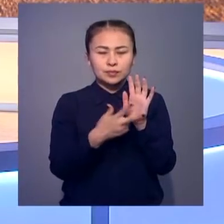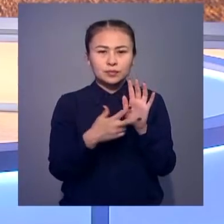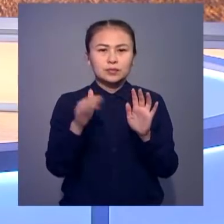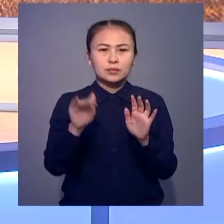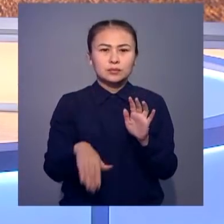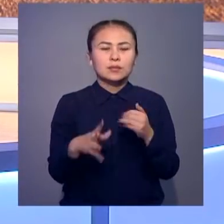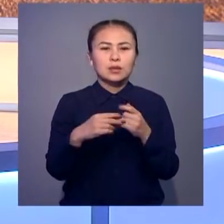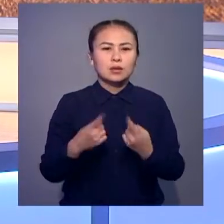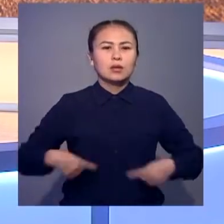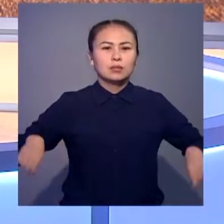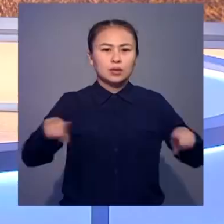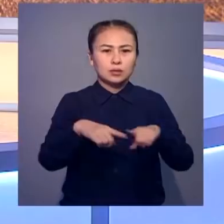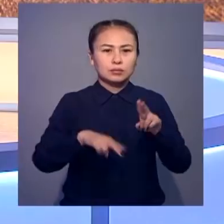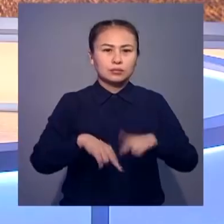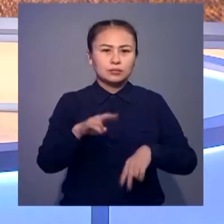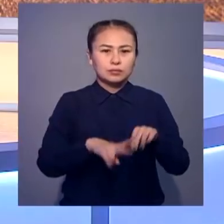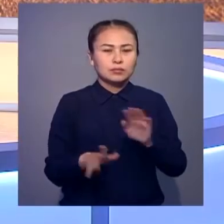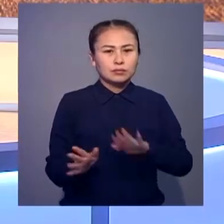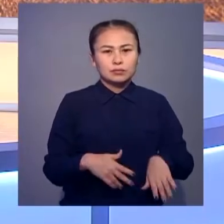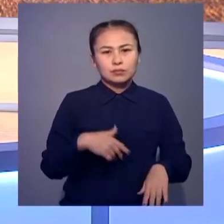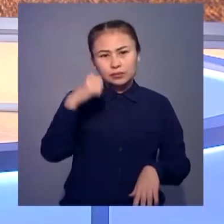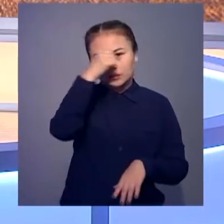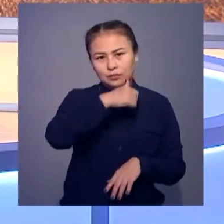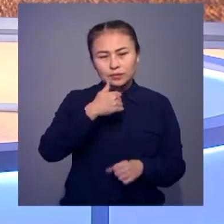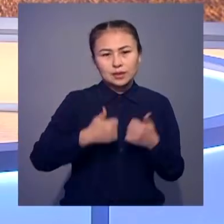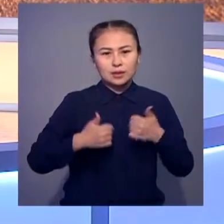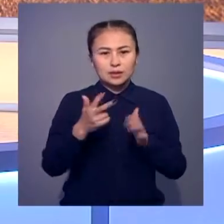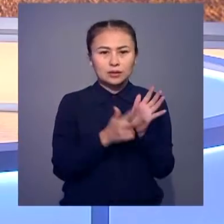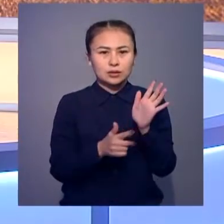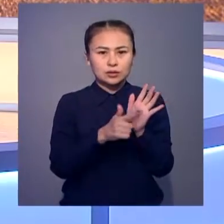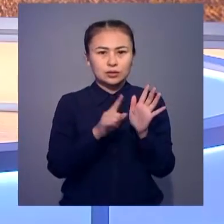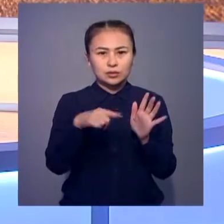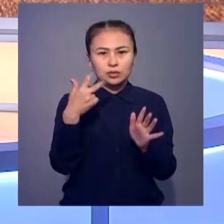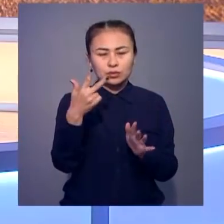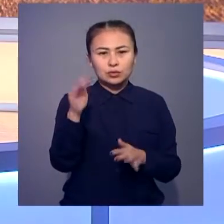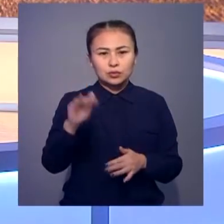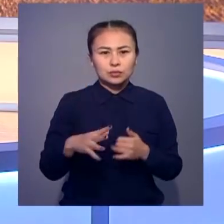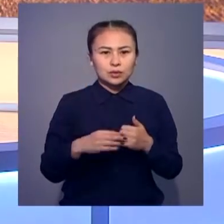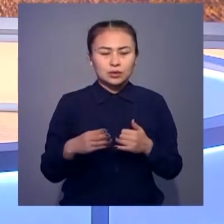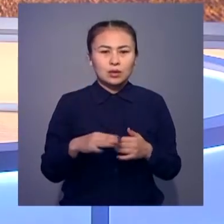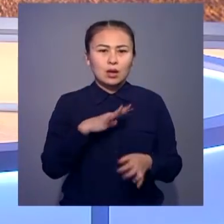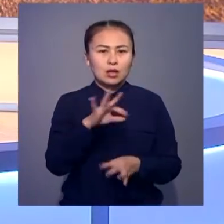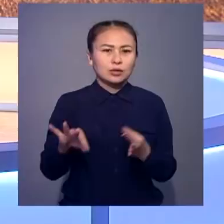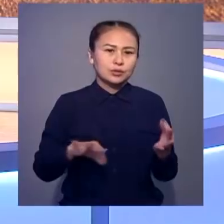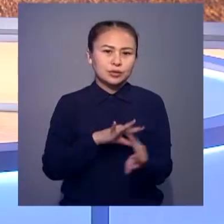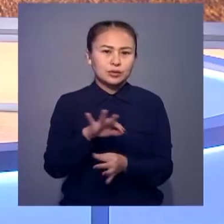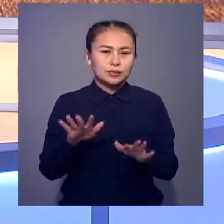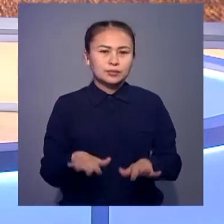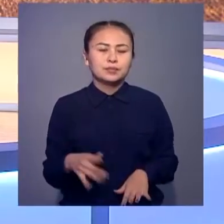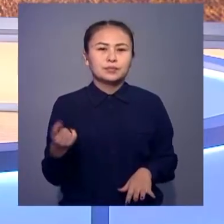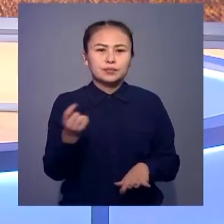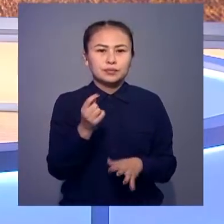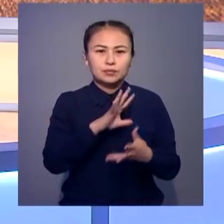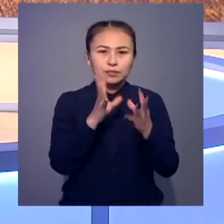бүтін онан 8000 гектар алқапқа салынған, бұл өткен жылмен салыстырғанда 87 бүтін онан 3000 гектарға артық. Жиналған